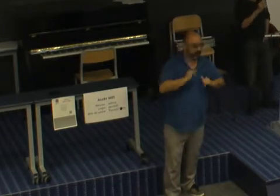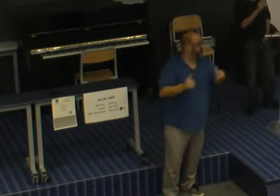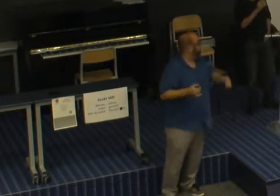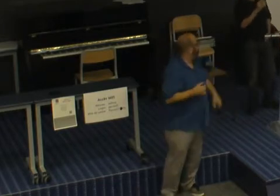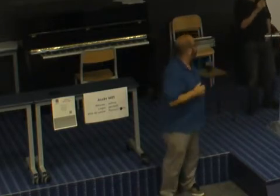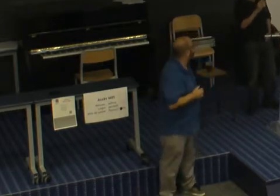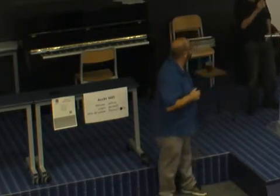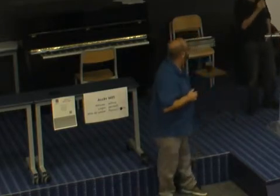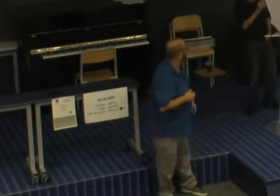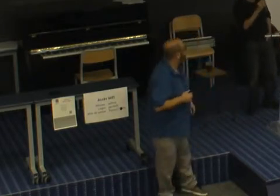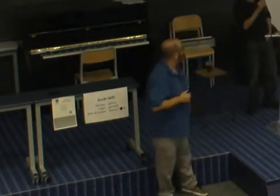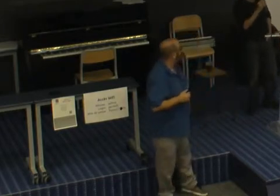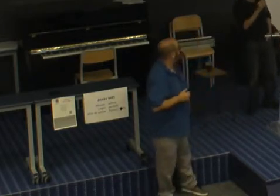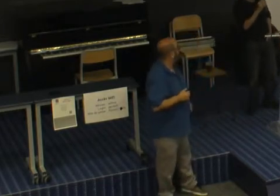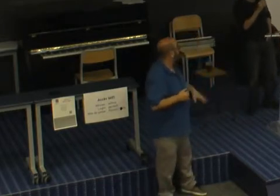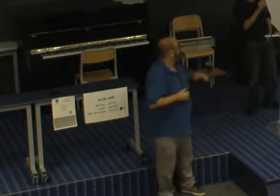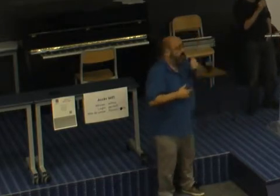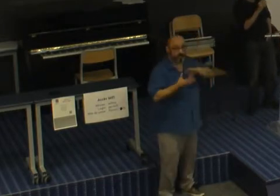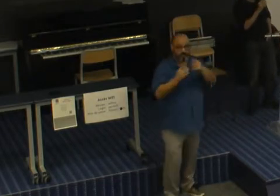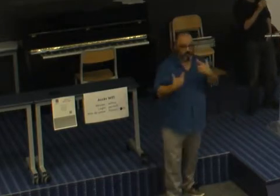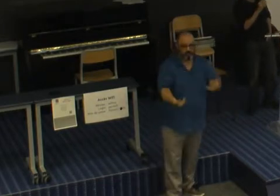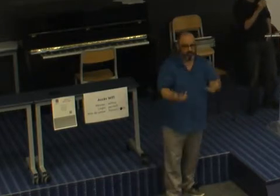Et l'un des problèmes qu'on a, c'est qu'en fait,